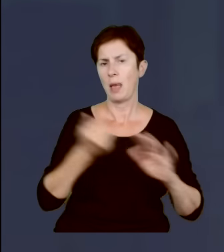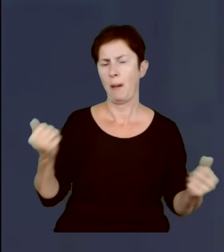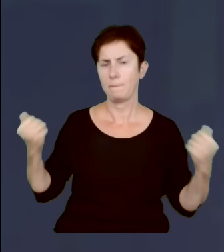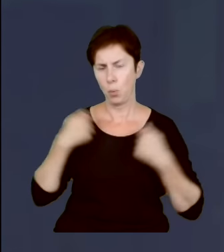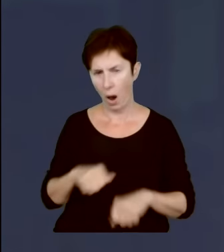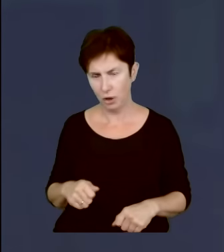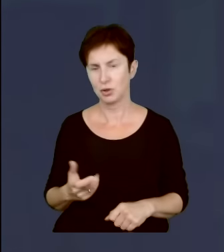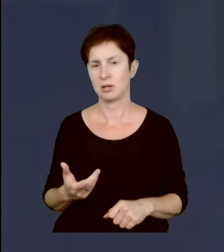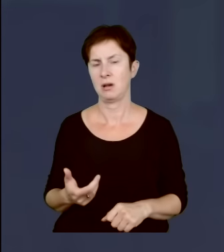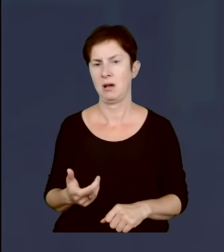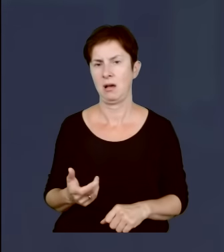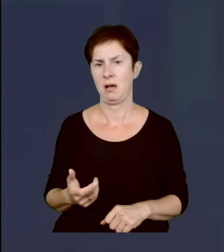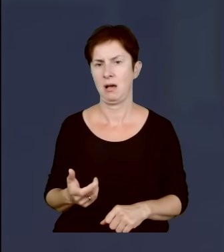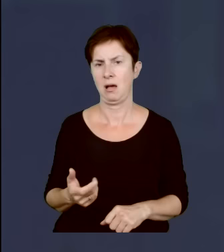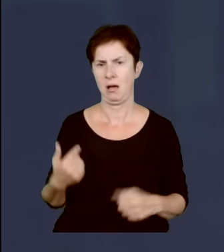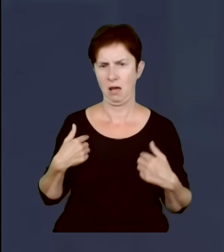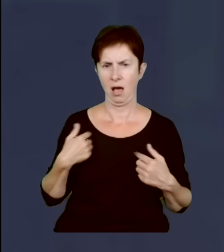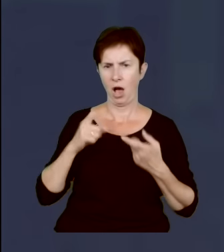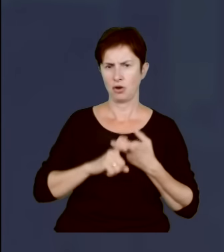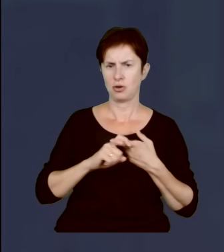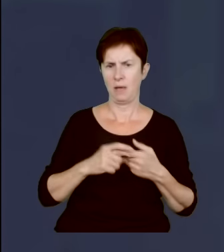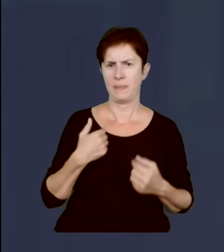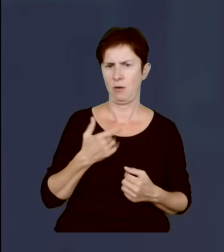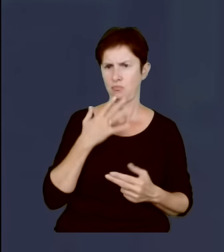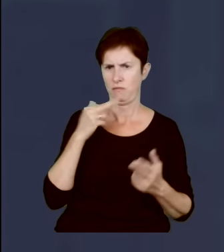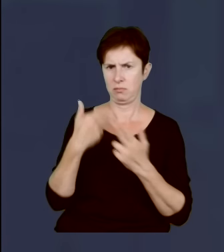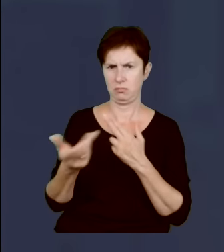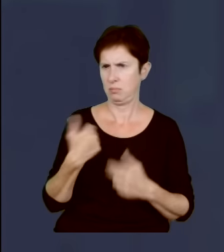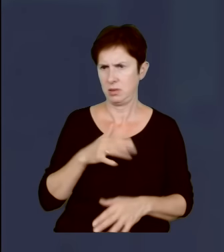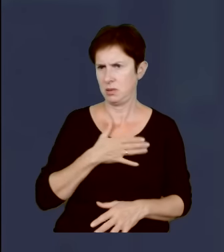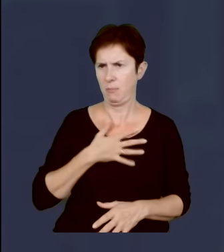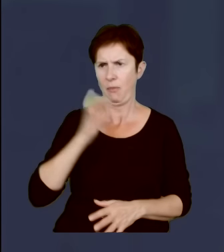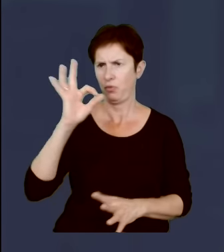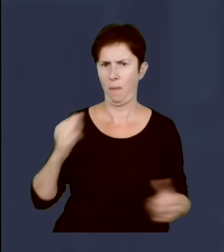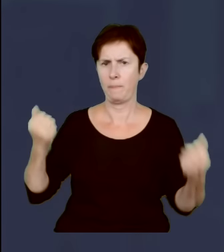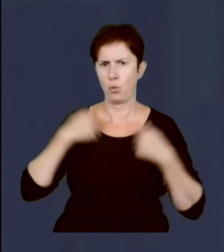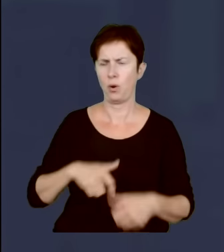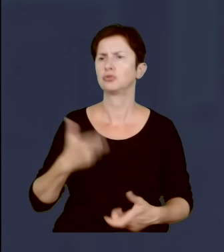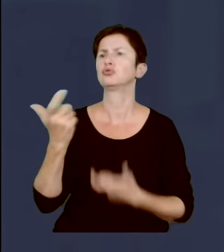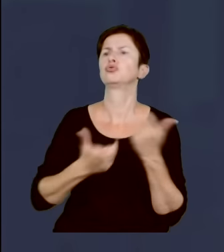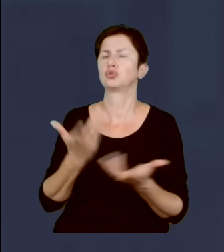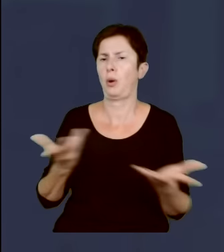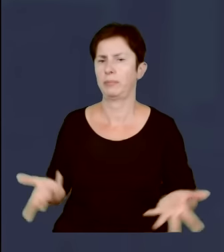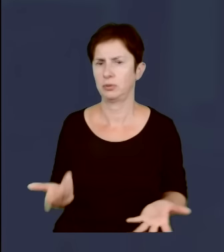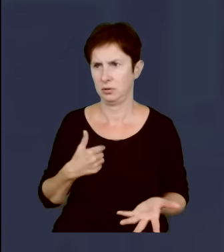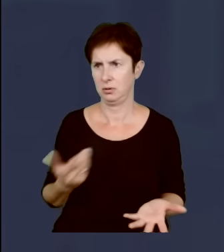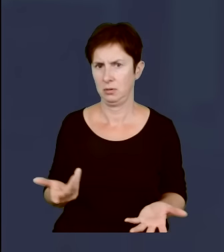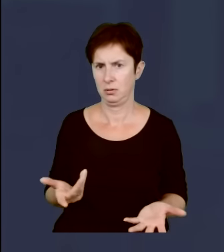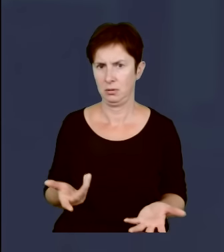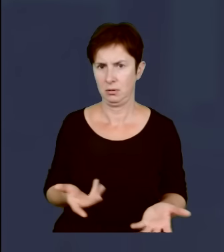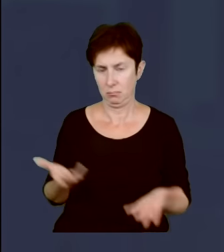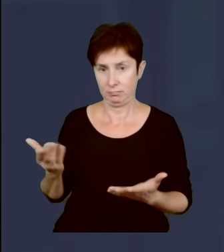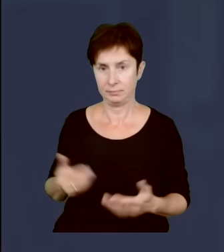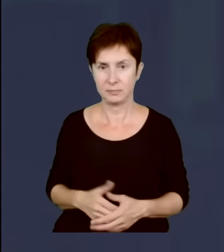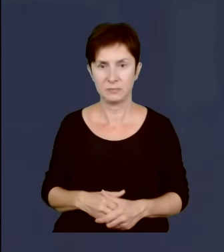zostawił wcześniej w szatni, a szatniarz mu odpowiada, nie mam pańskiego płaszcza i co mi pan zrobi? No proszę bardzo, oni